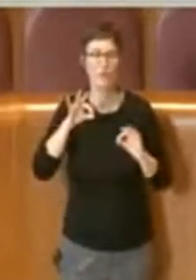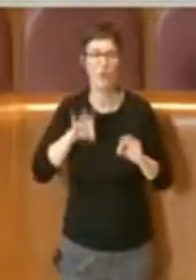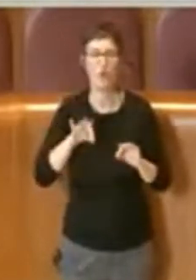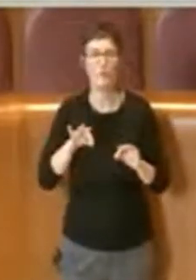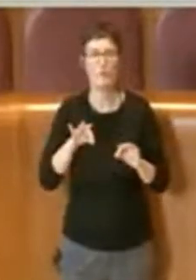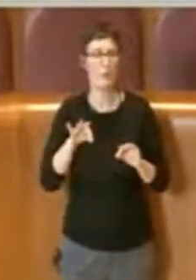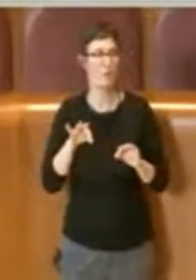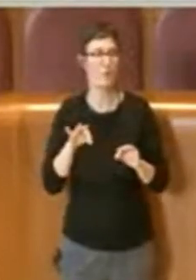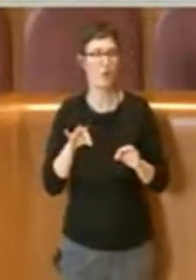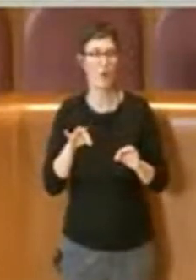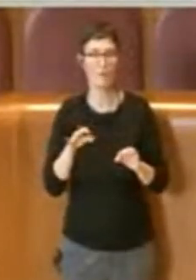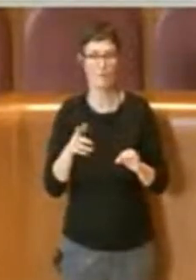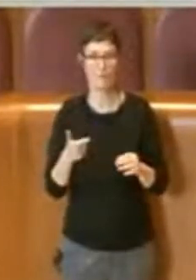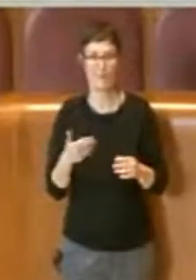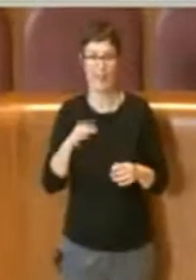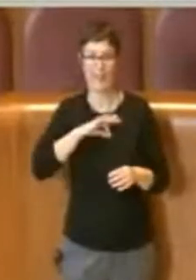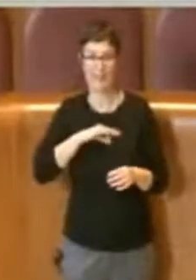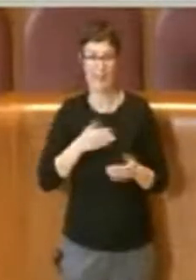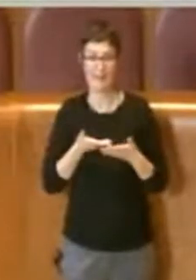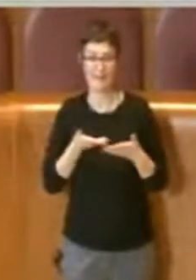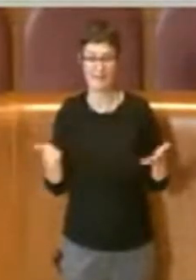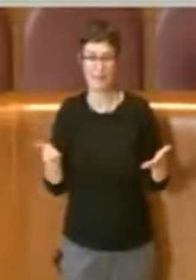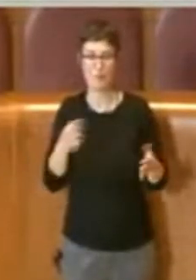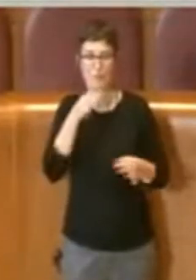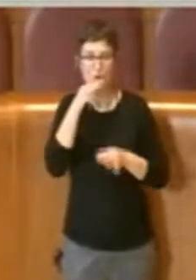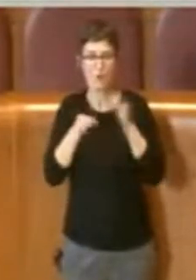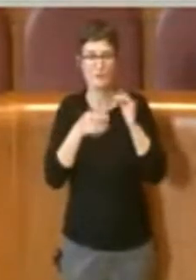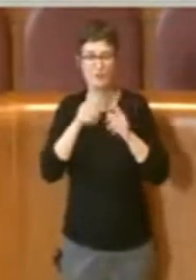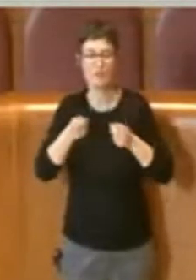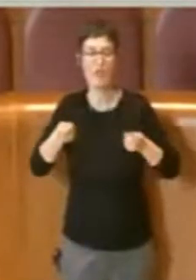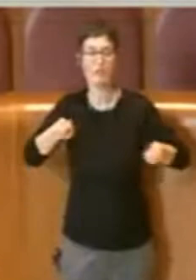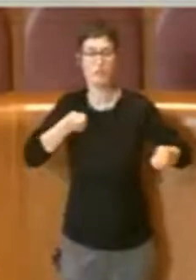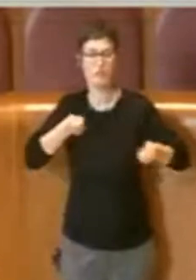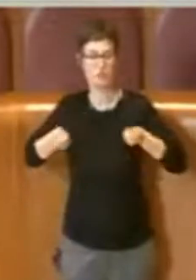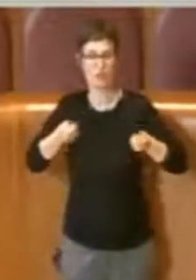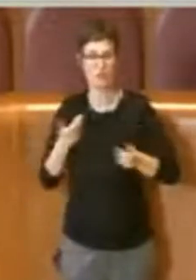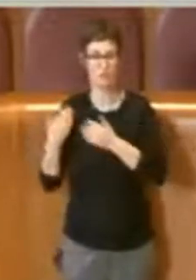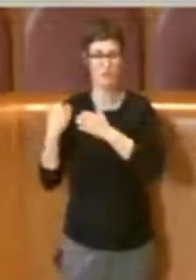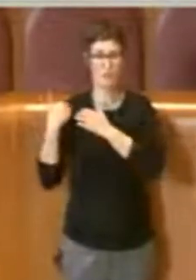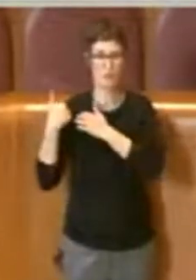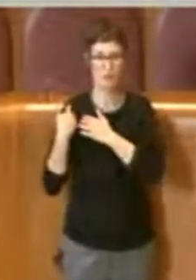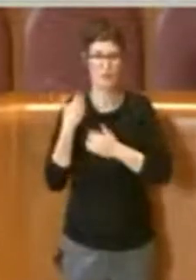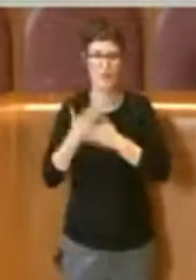governare con responsabilità questi processi di trasformazione urbana. Grazie